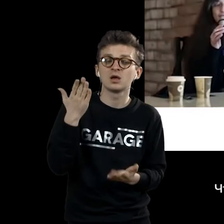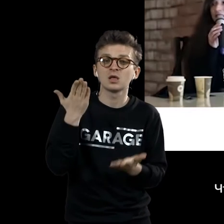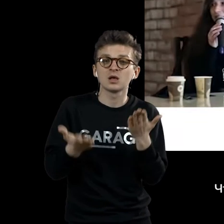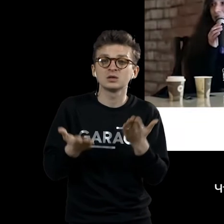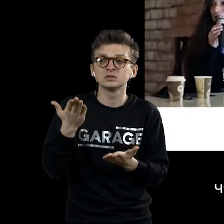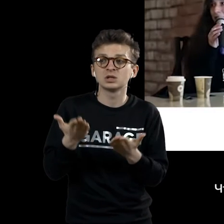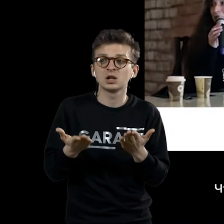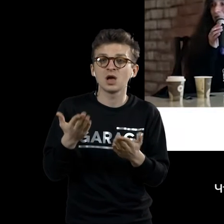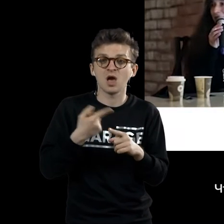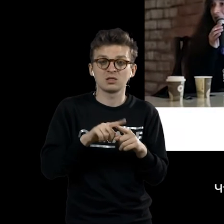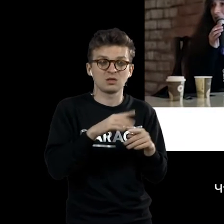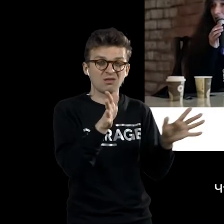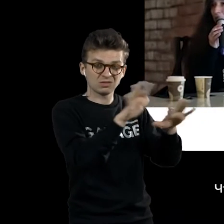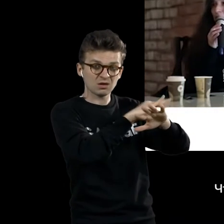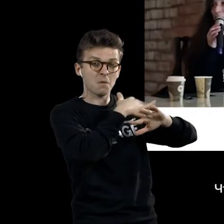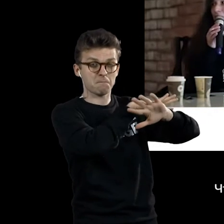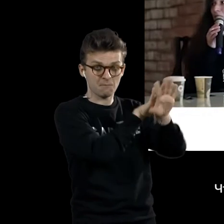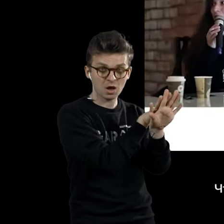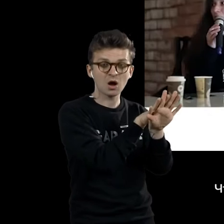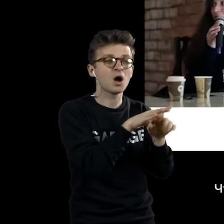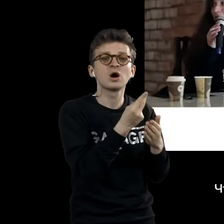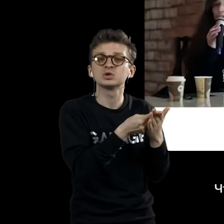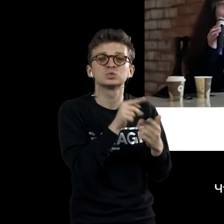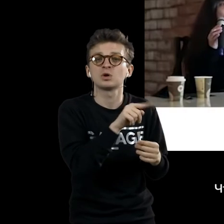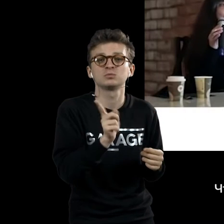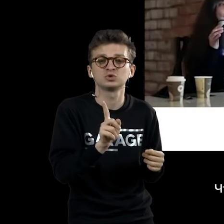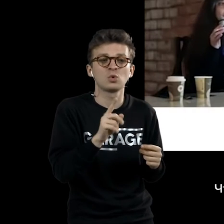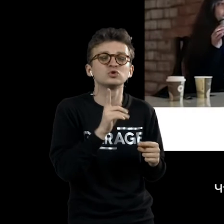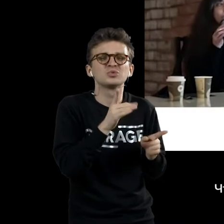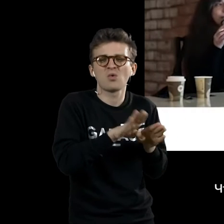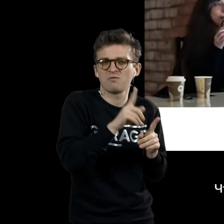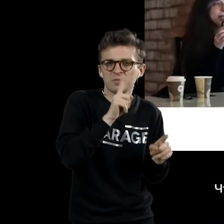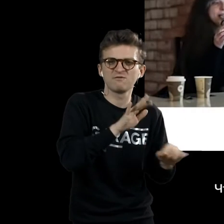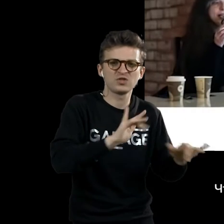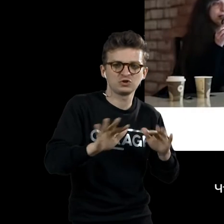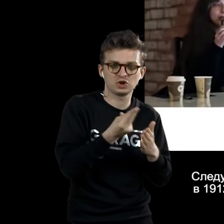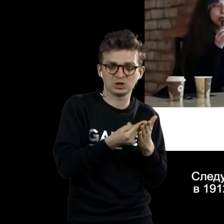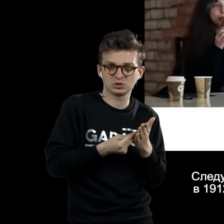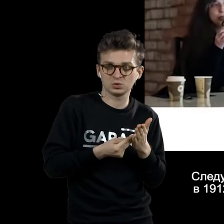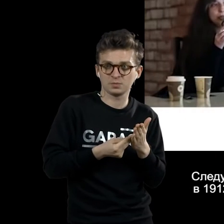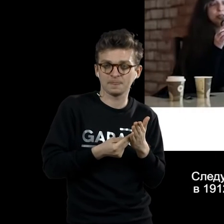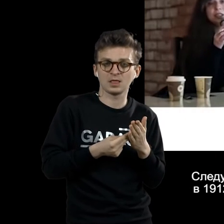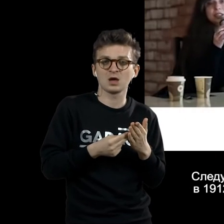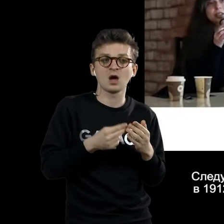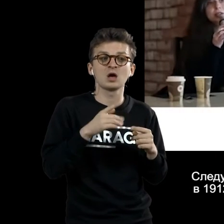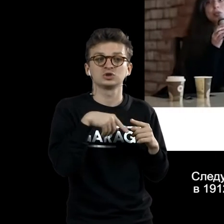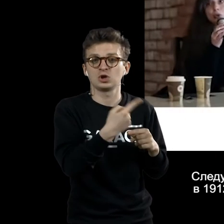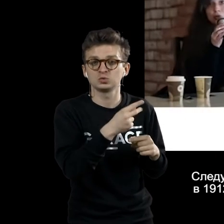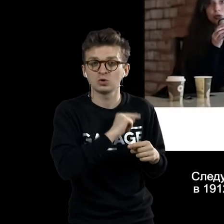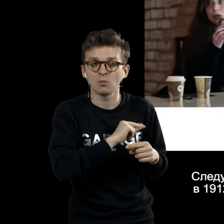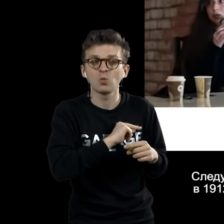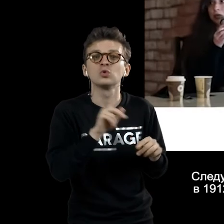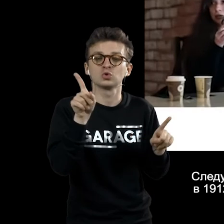этот веер сложится, что же он рисует, что же это фигура он рисует в движении? Следующее произведение,